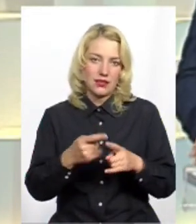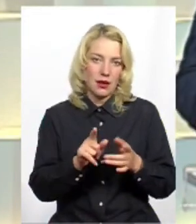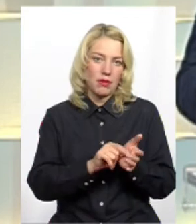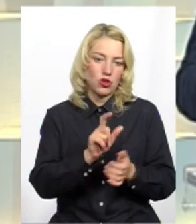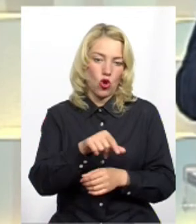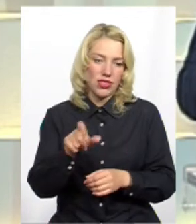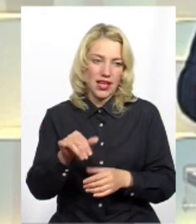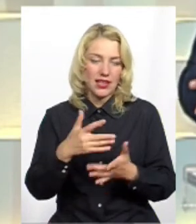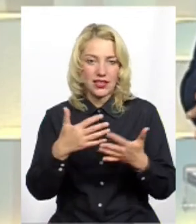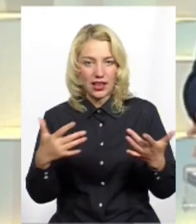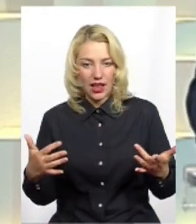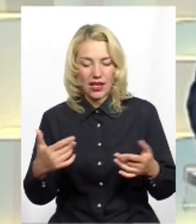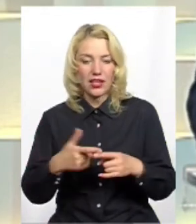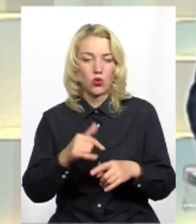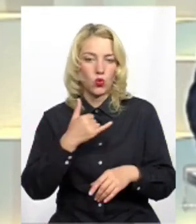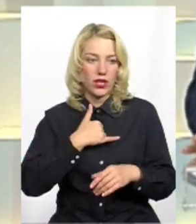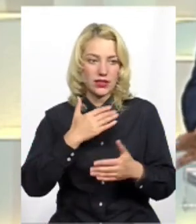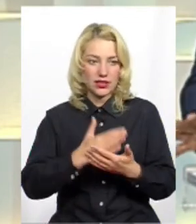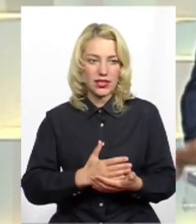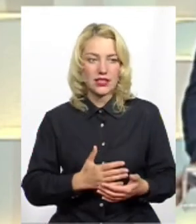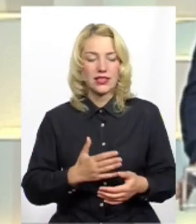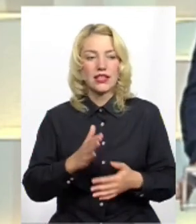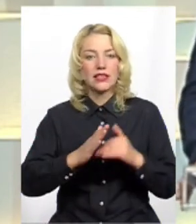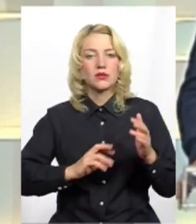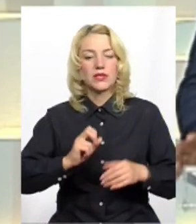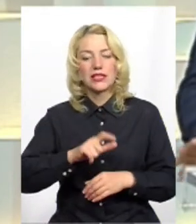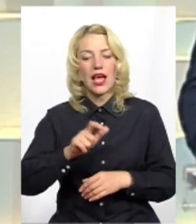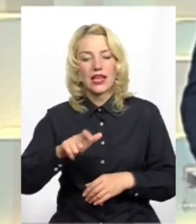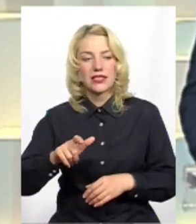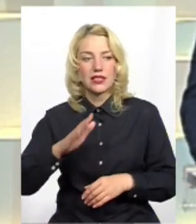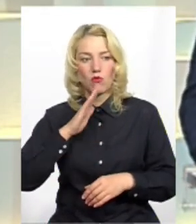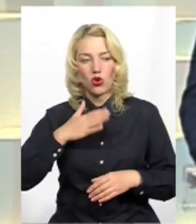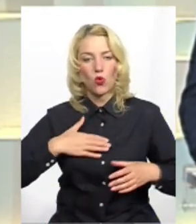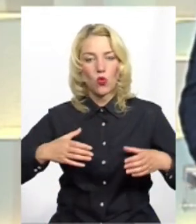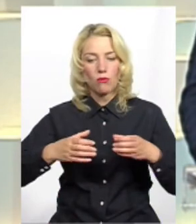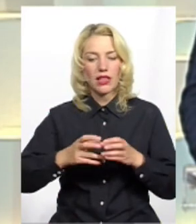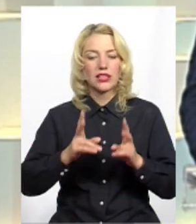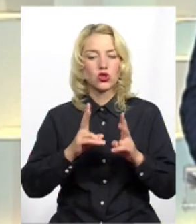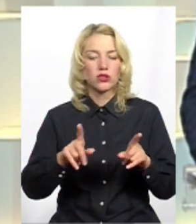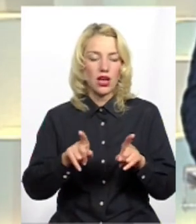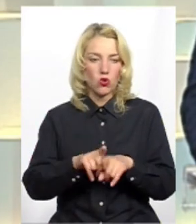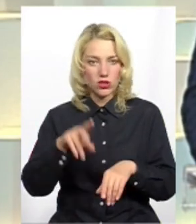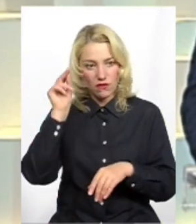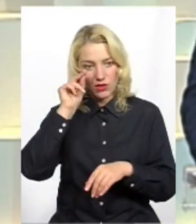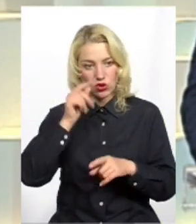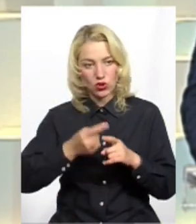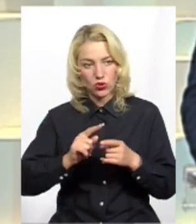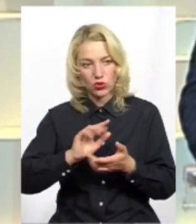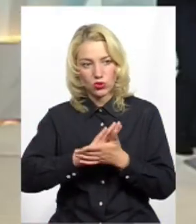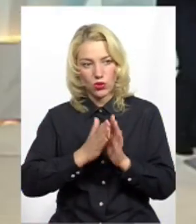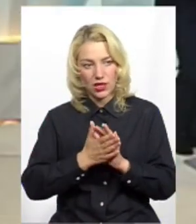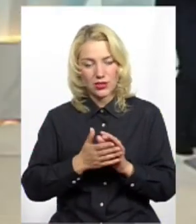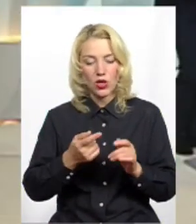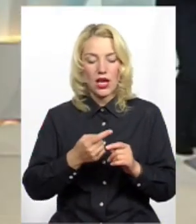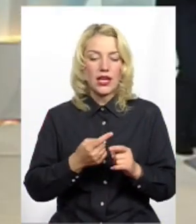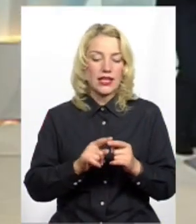В нас є ряд спеціалістів з моєї команди, які також вивчили ситуацію навколо цього.